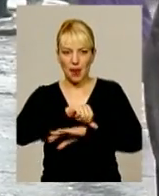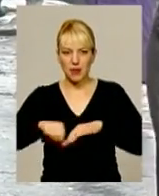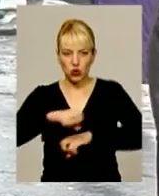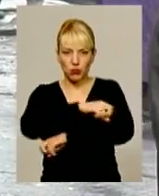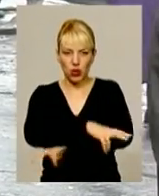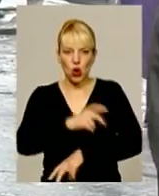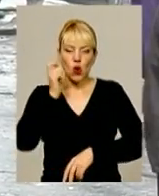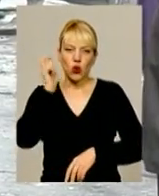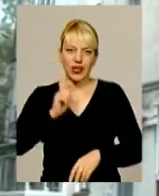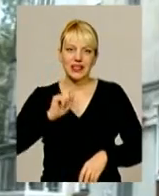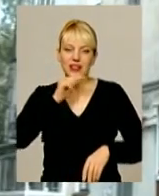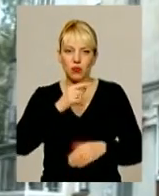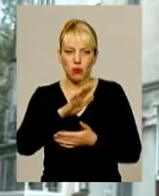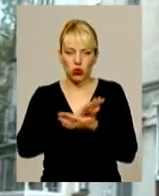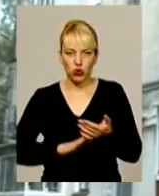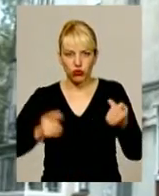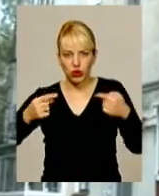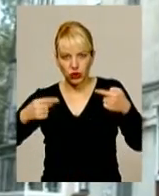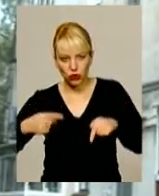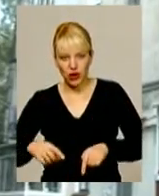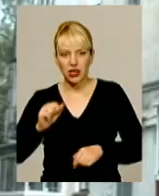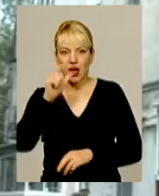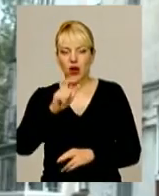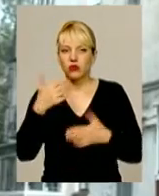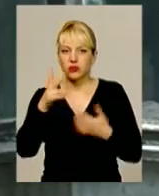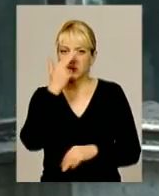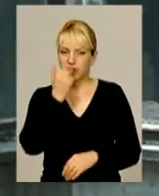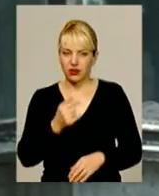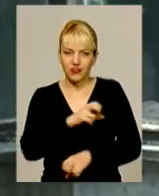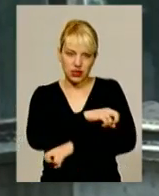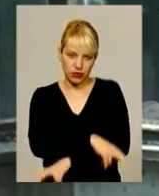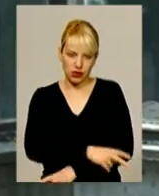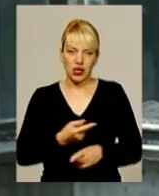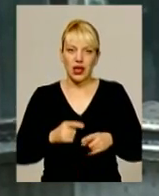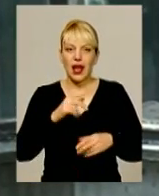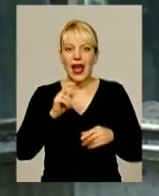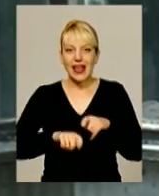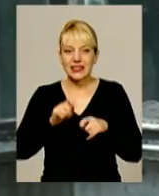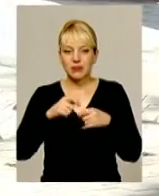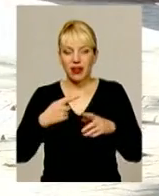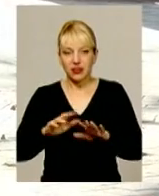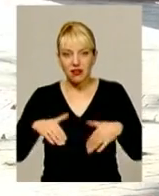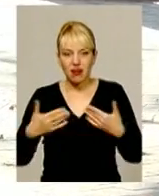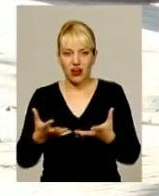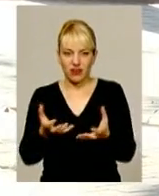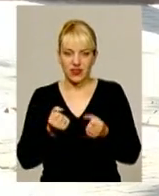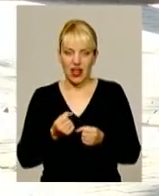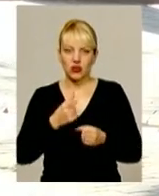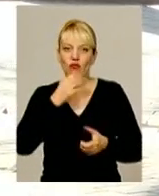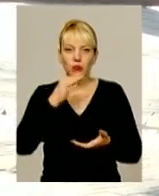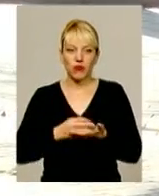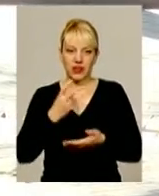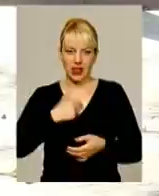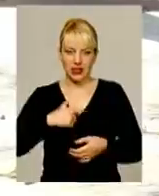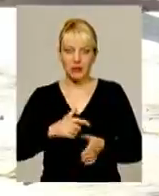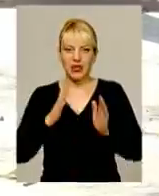економіка і далі продовжує деградувати, а люди почали просто звикати жити в злиднях. Експерти радять нарешті взяти відповідальність на себе, бо лише